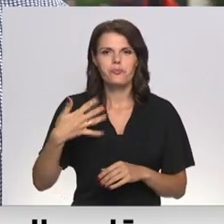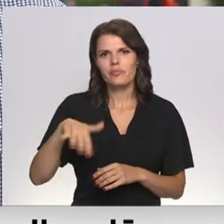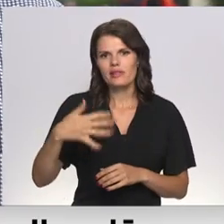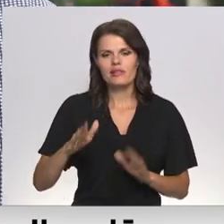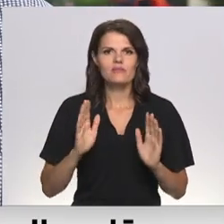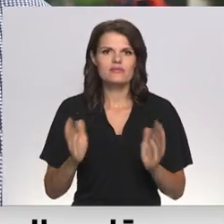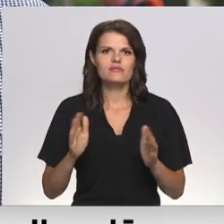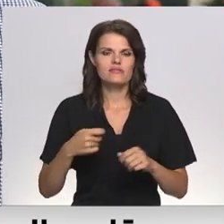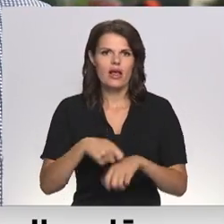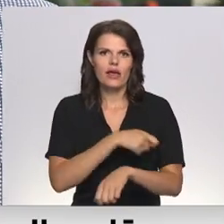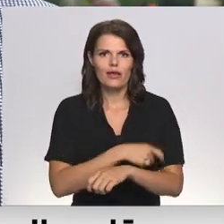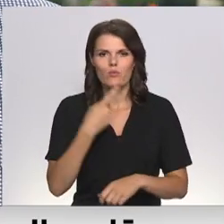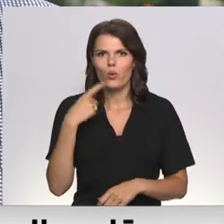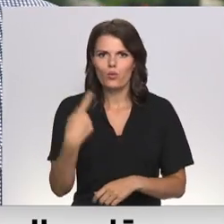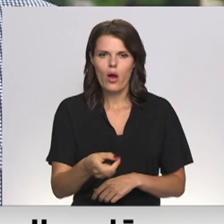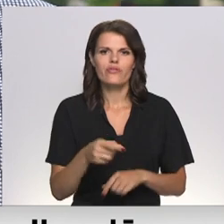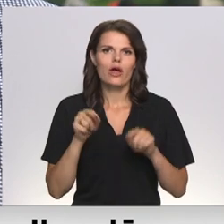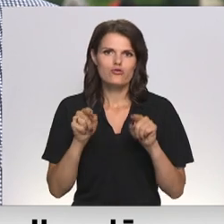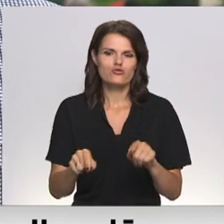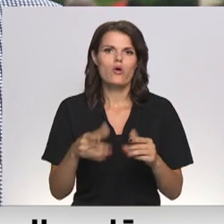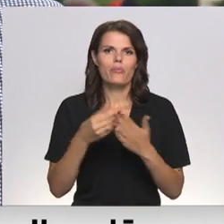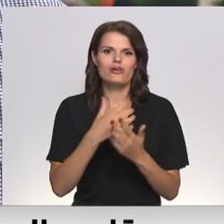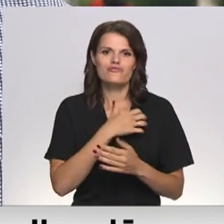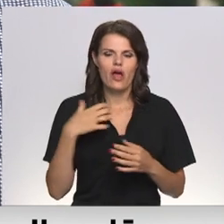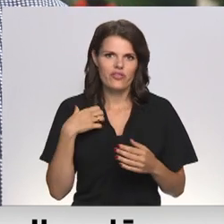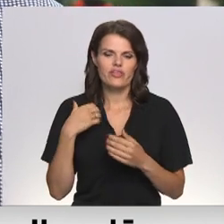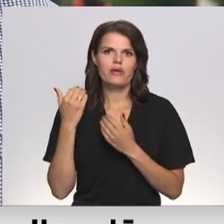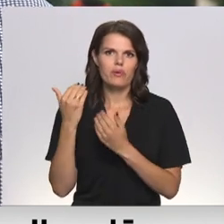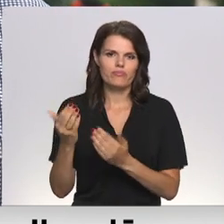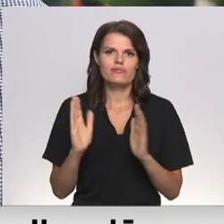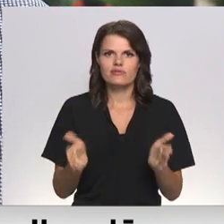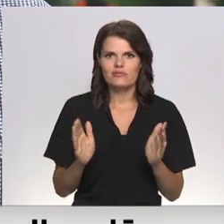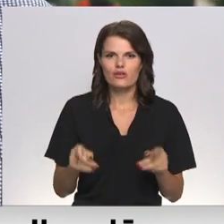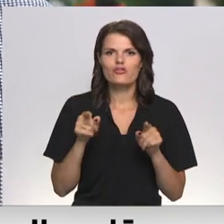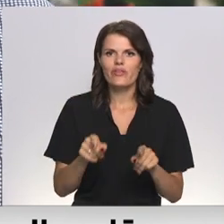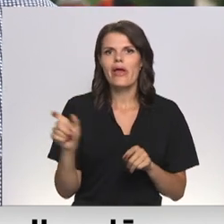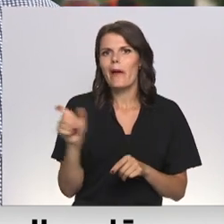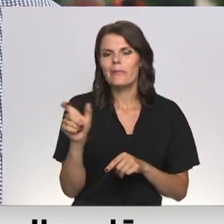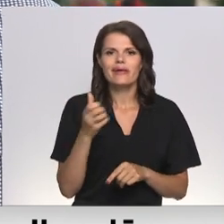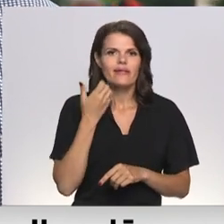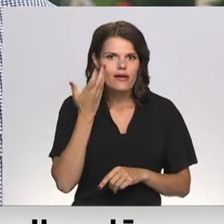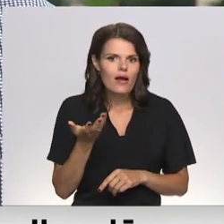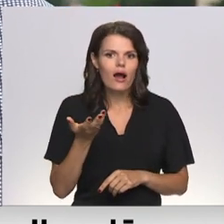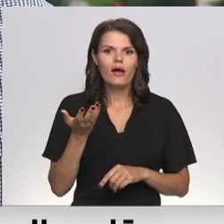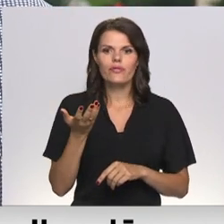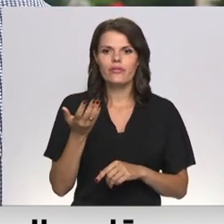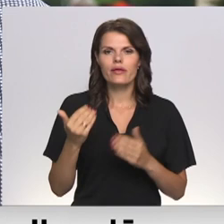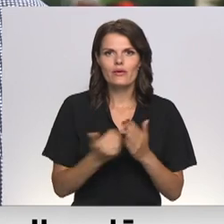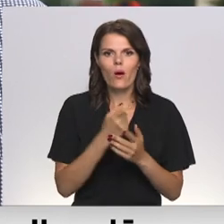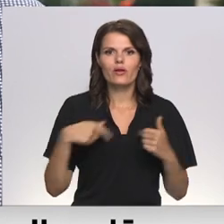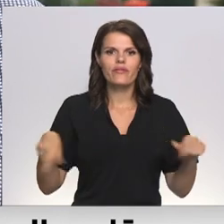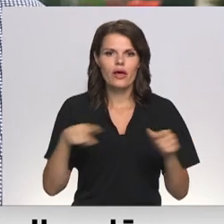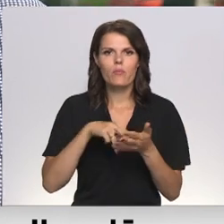ceļu kilometriem noteikuši šo pašvaldības nozīmes ceļu status. Tas nozīmē, tad ir brīdī, kad jaunais